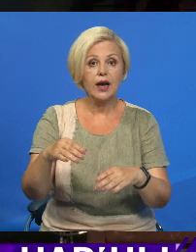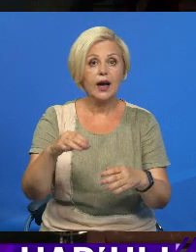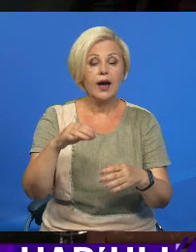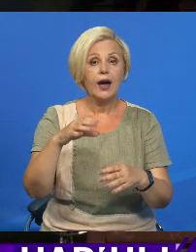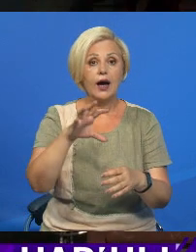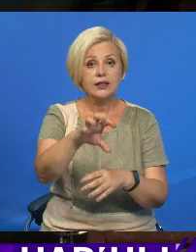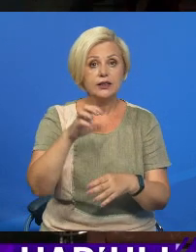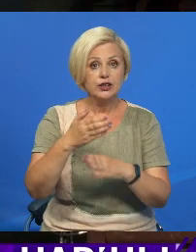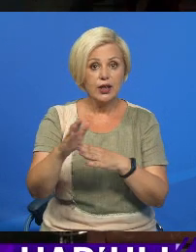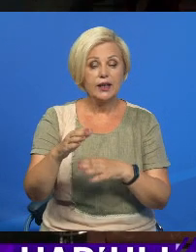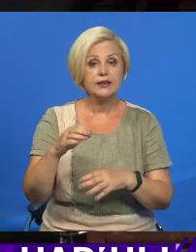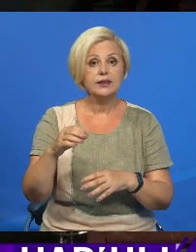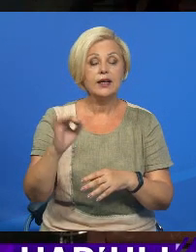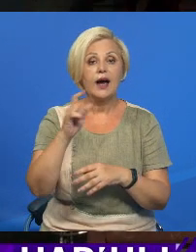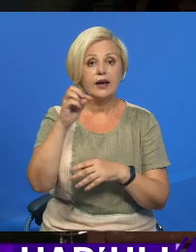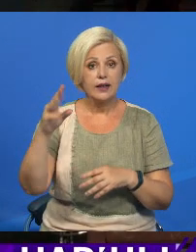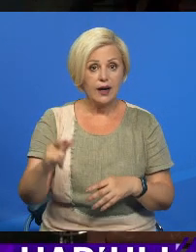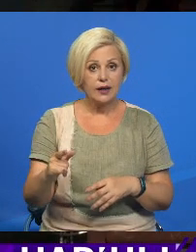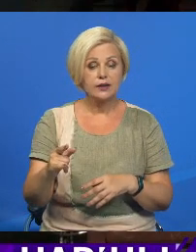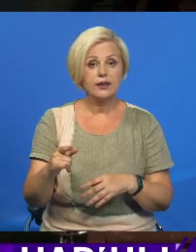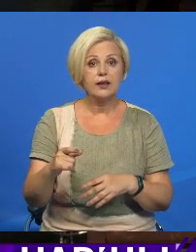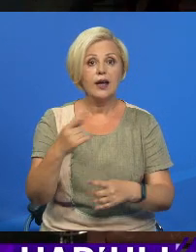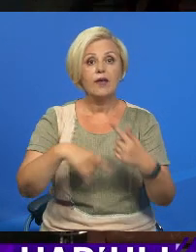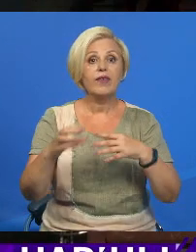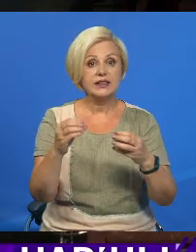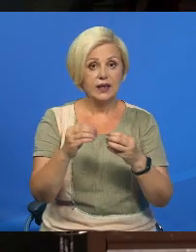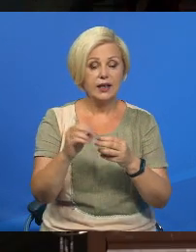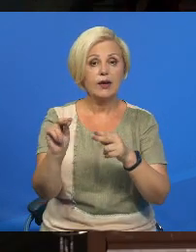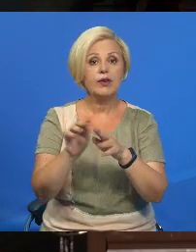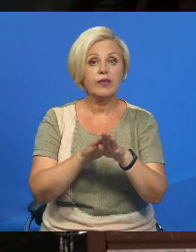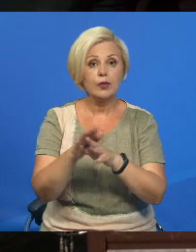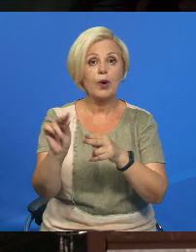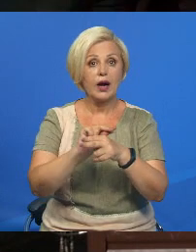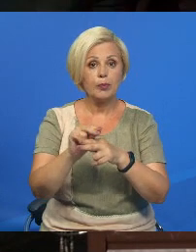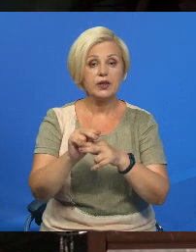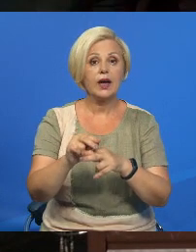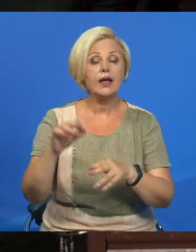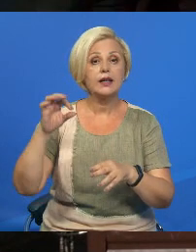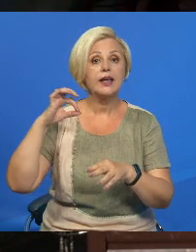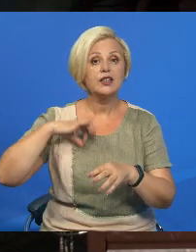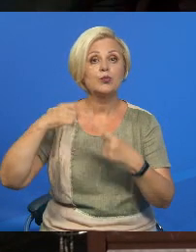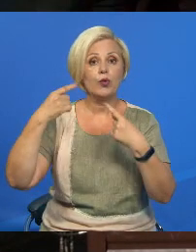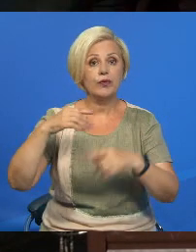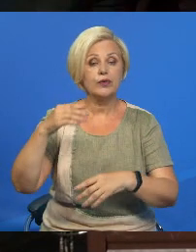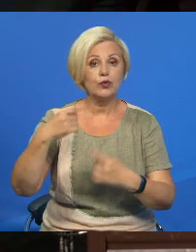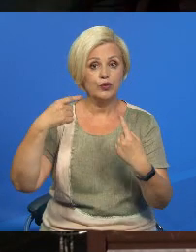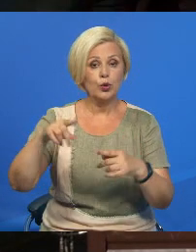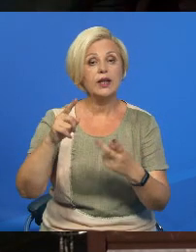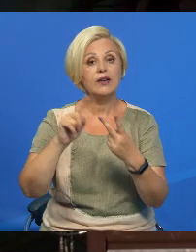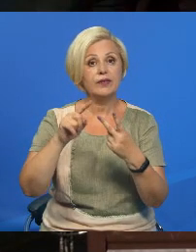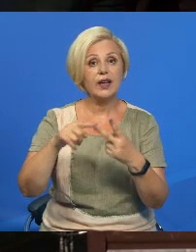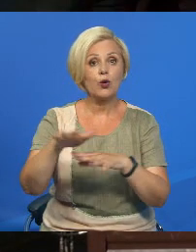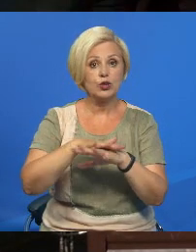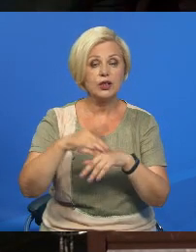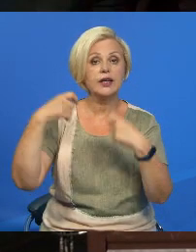-агрегаты восстанавливаем капитально их и пускаем их в оборот. Либо же как вторичный рынок